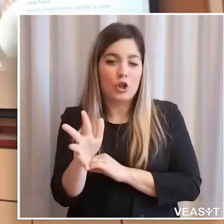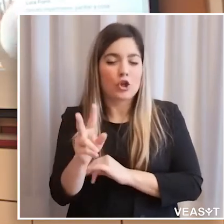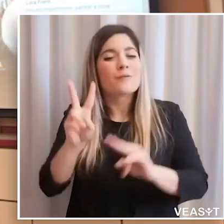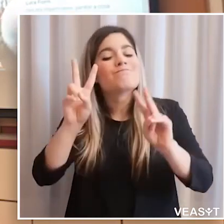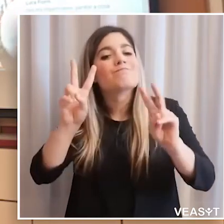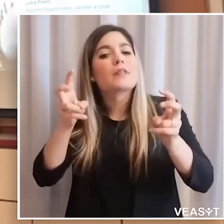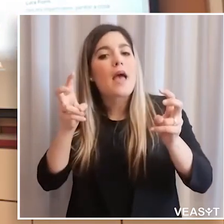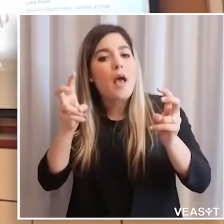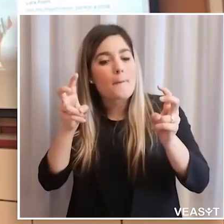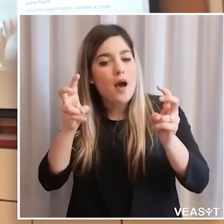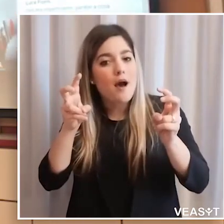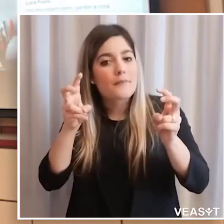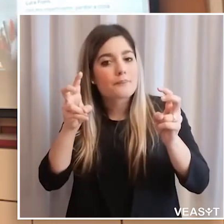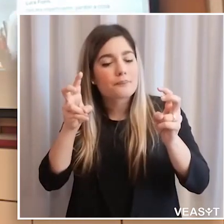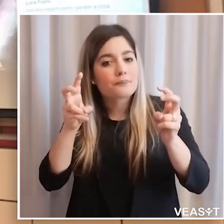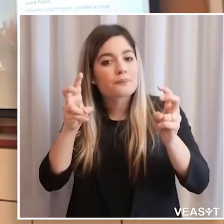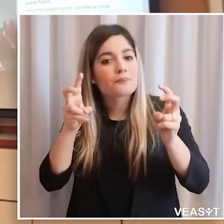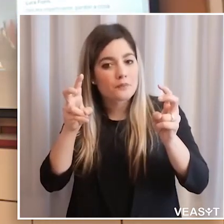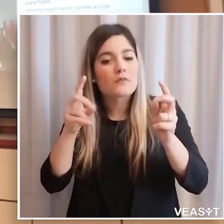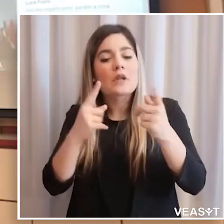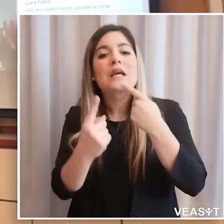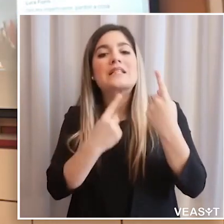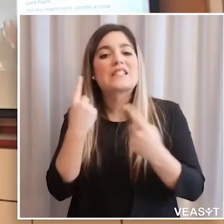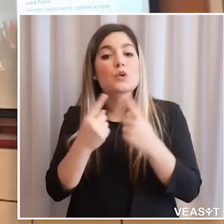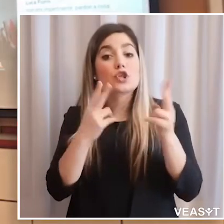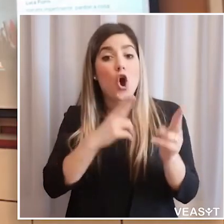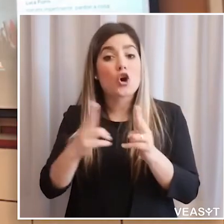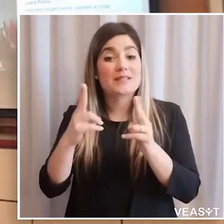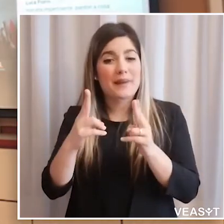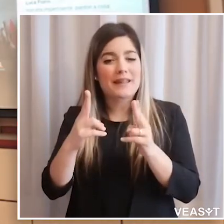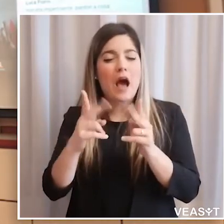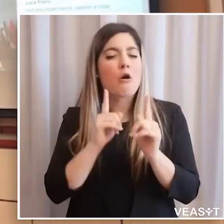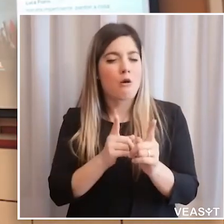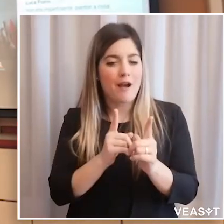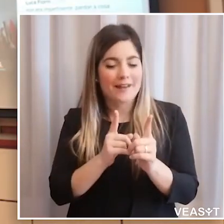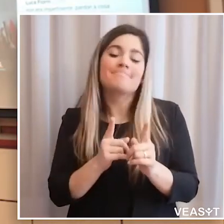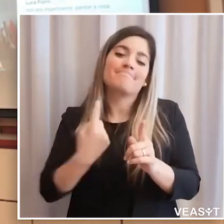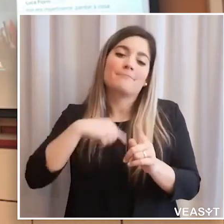anticiparvi che domani faremo un altro punto stampa per quanto riguarda